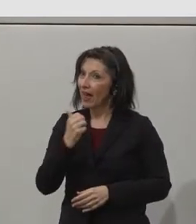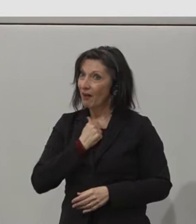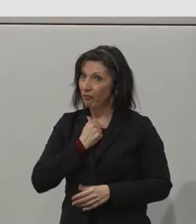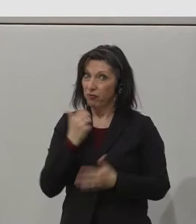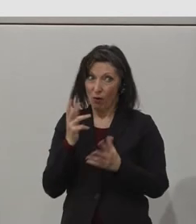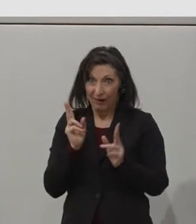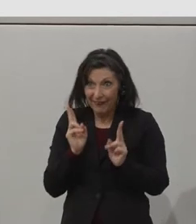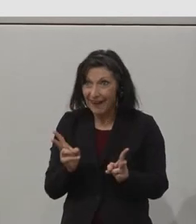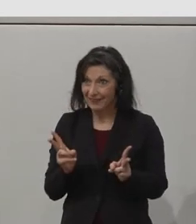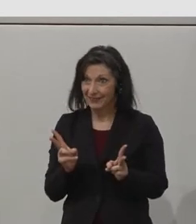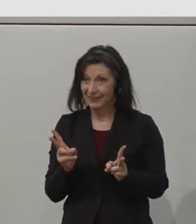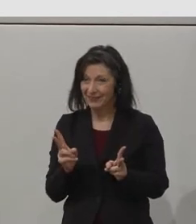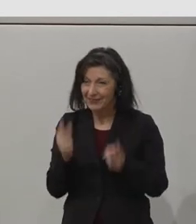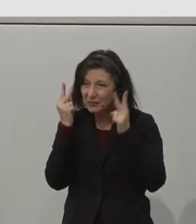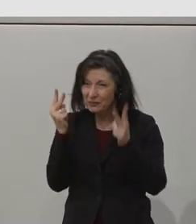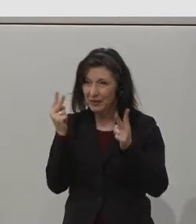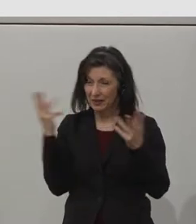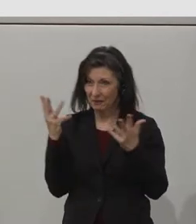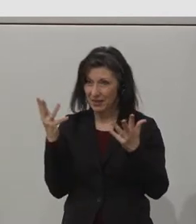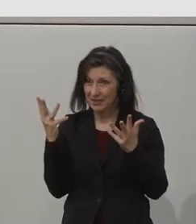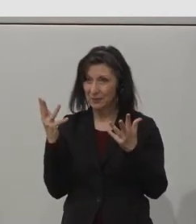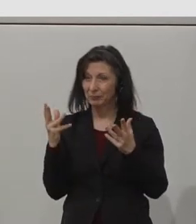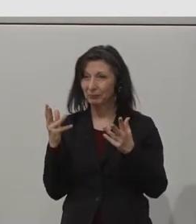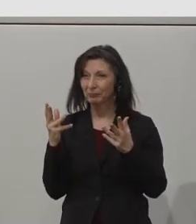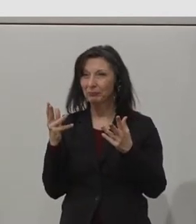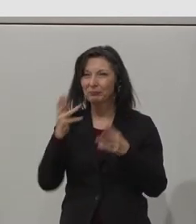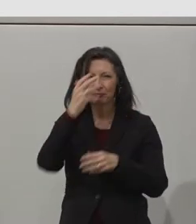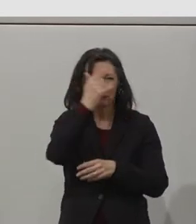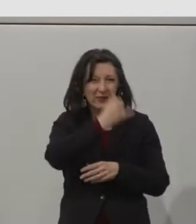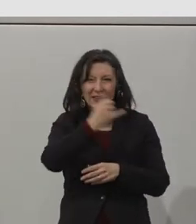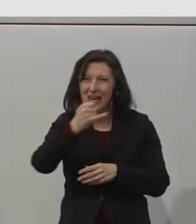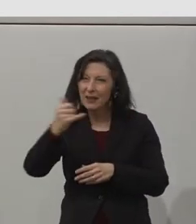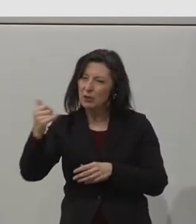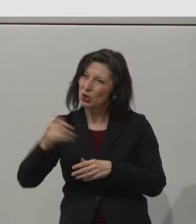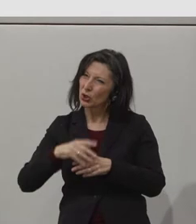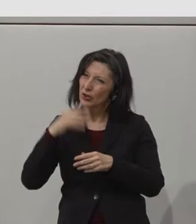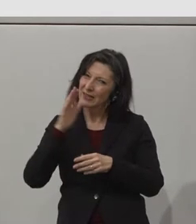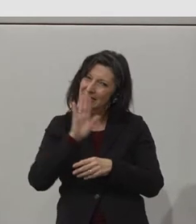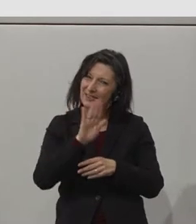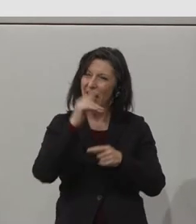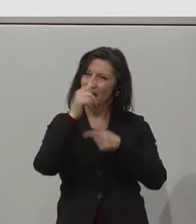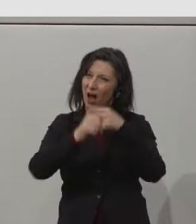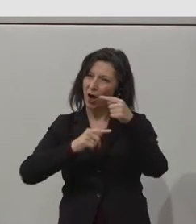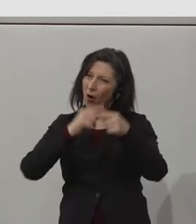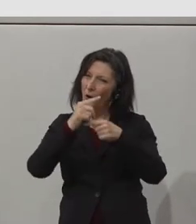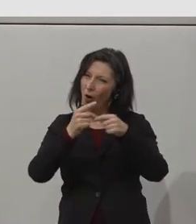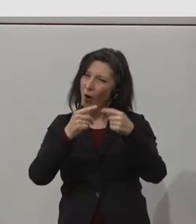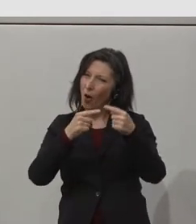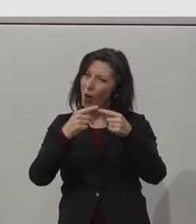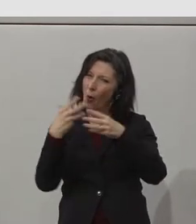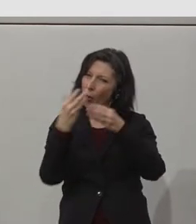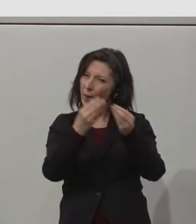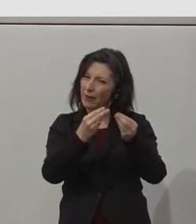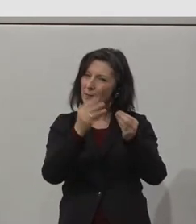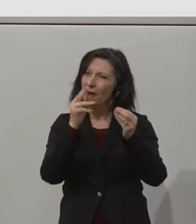to the role. So while we do definitely believe that there is a role for everybody within a company, it's very important that this